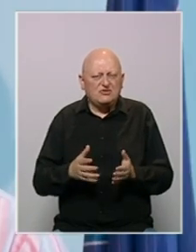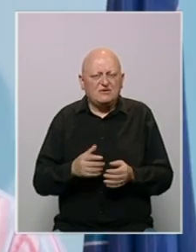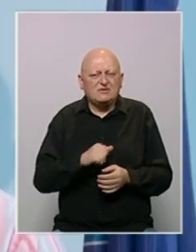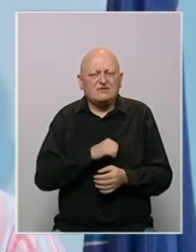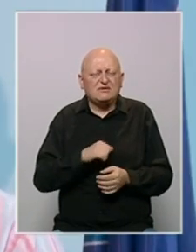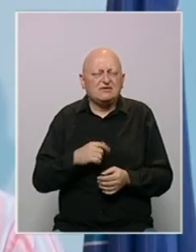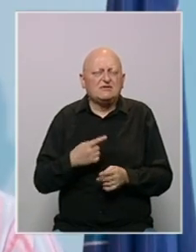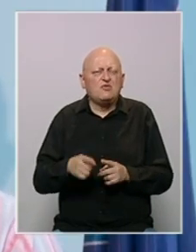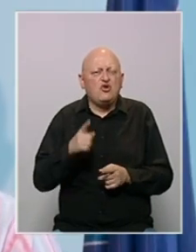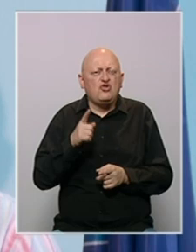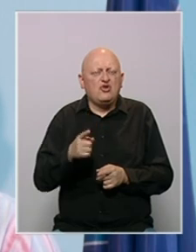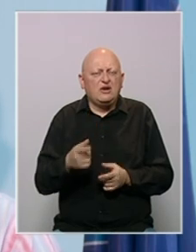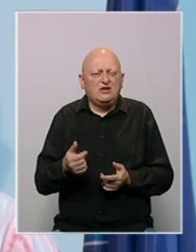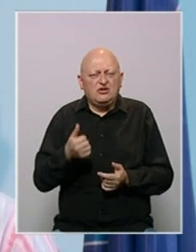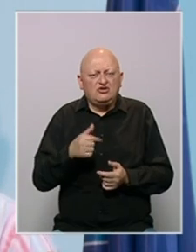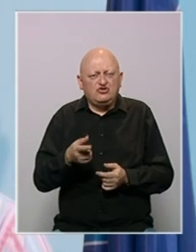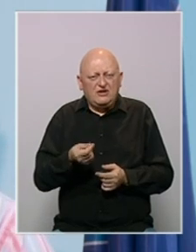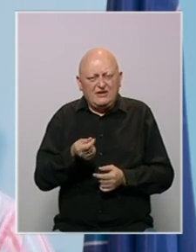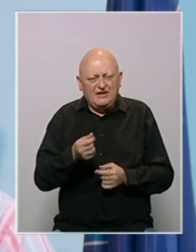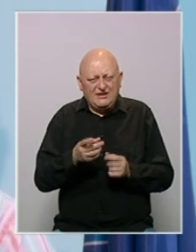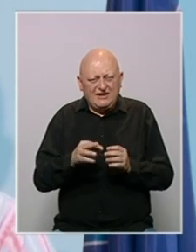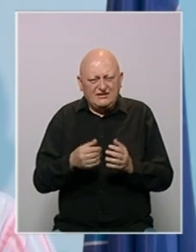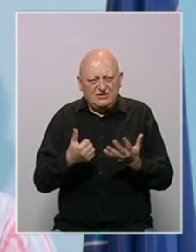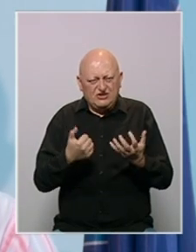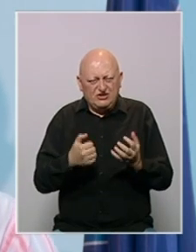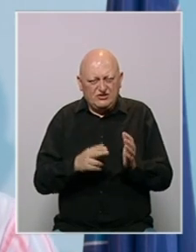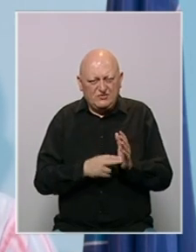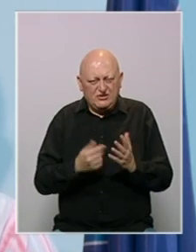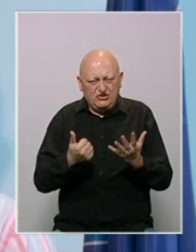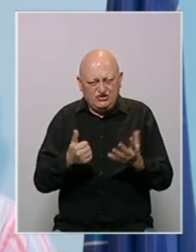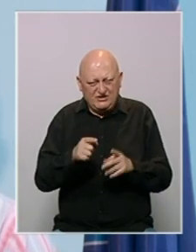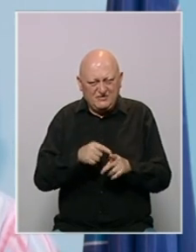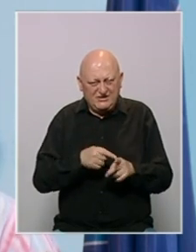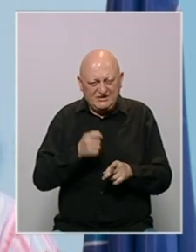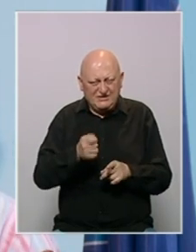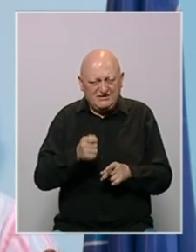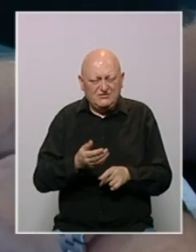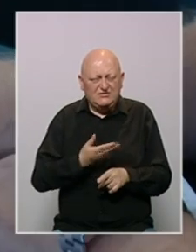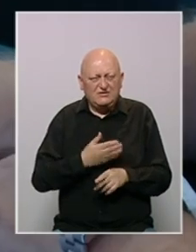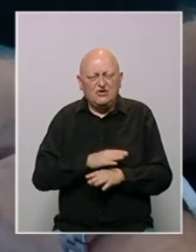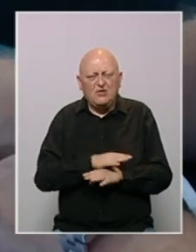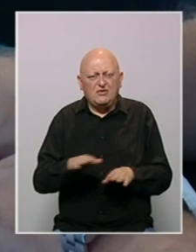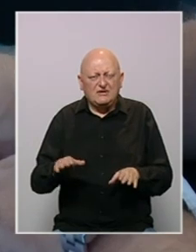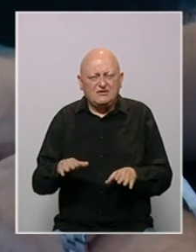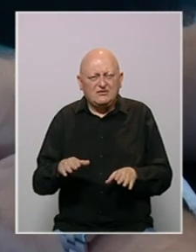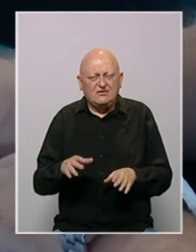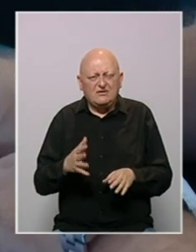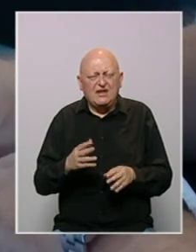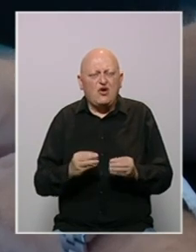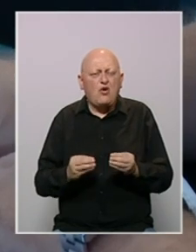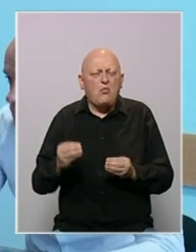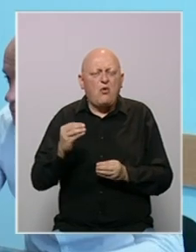što ovim regresom od 600 maraka u šest mjeseci će dobiti svi neko